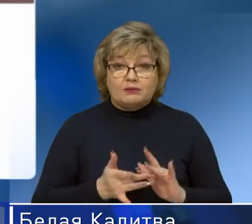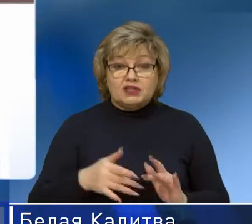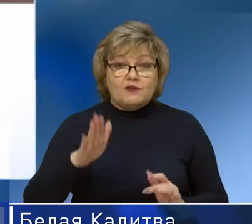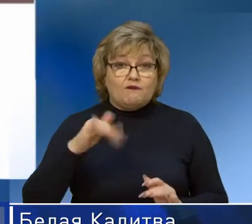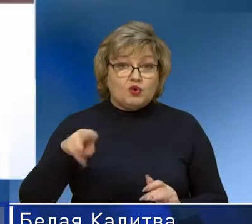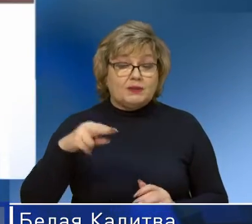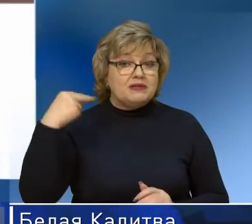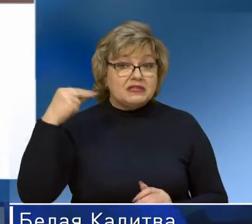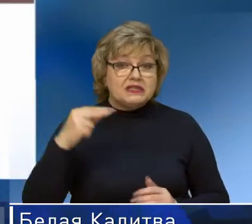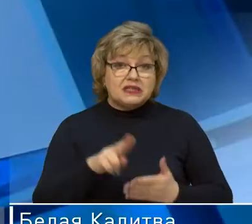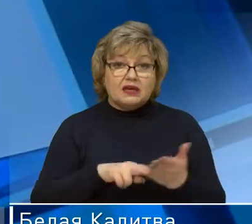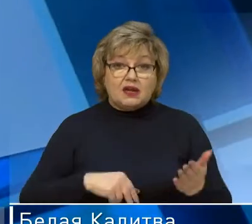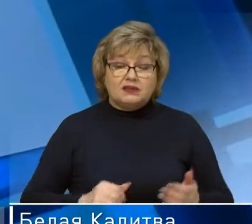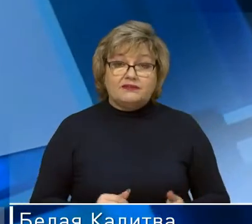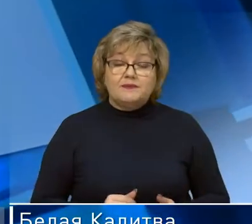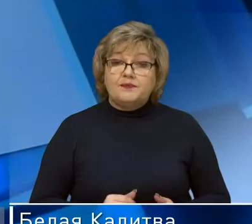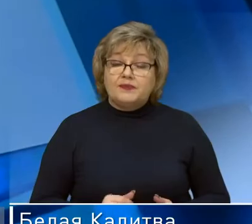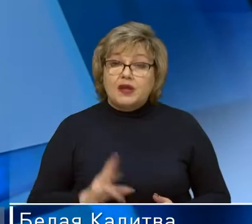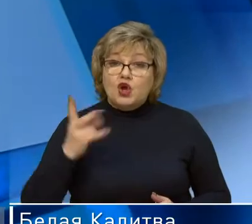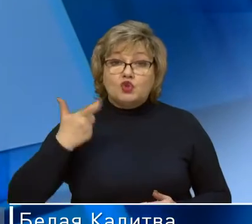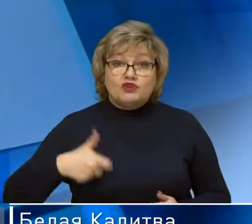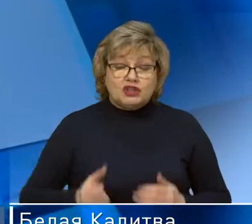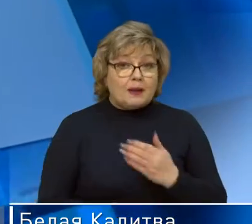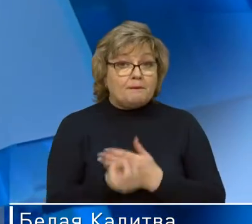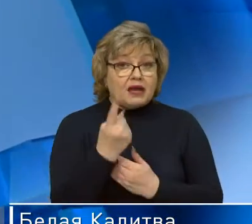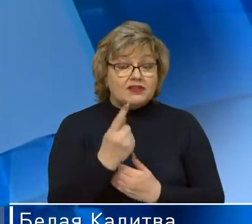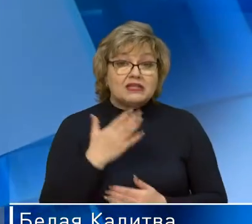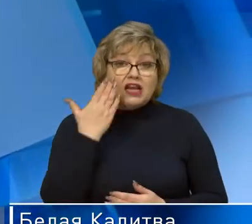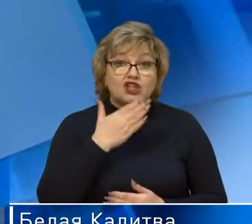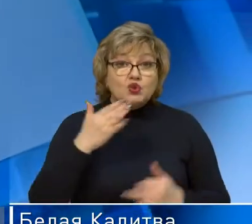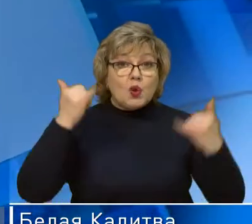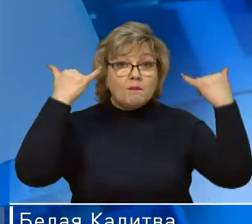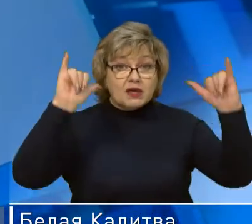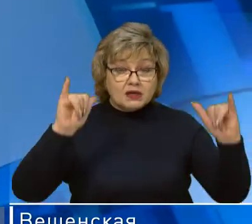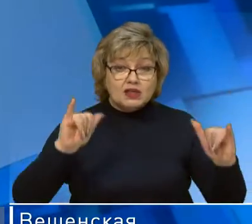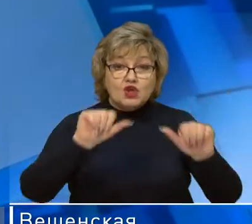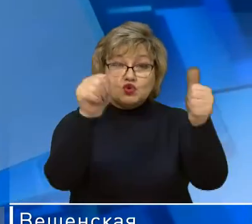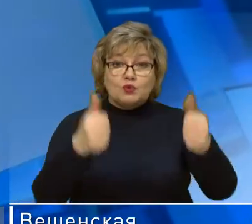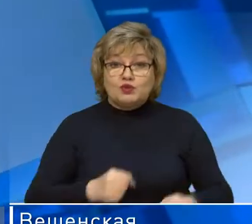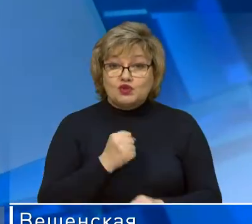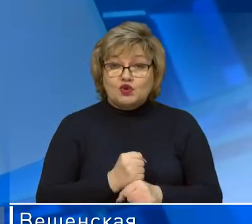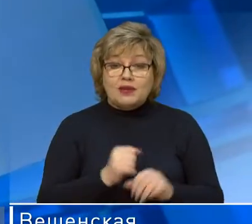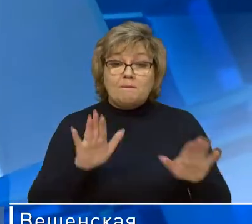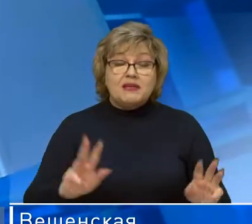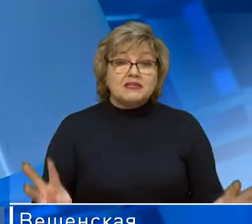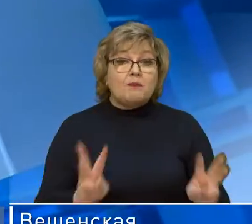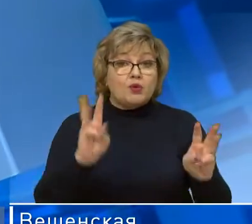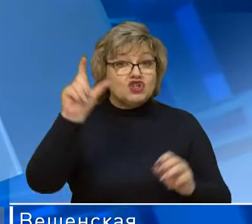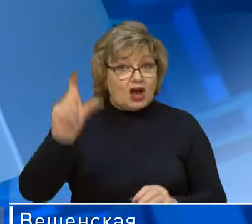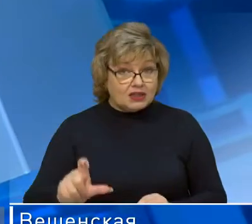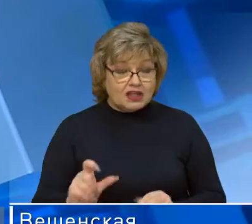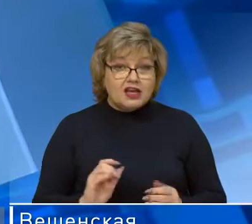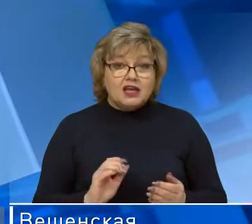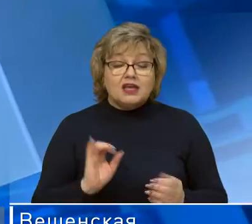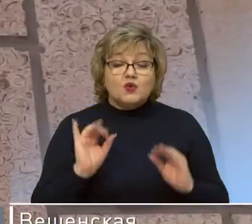президентских грантов. В Новочеркасске появился ледяной бык. Скульптуру создал местный пожарный и установил на